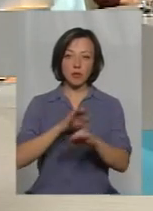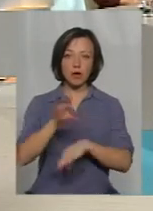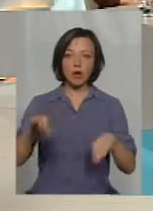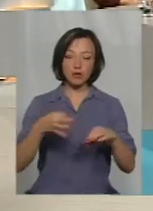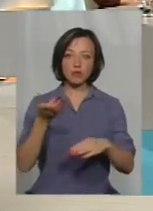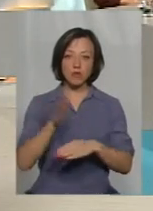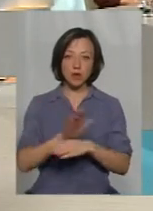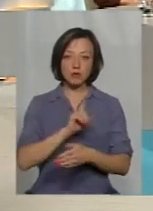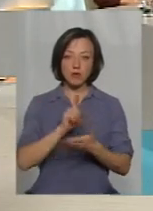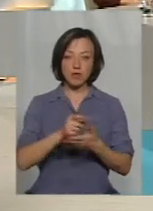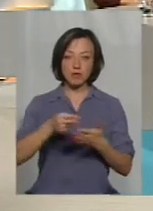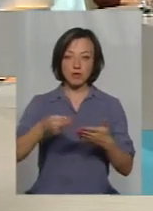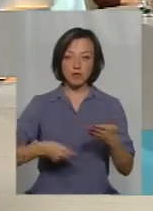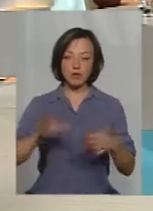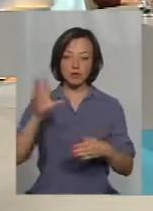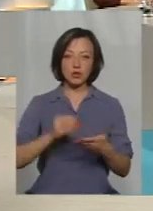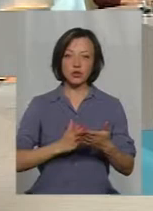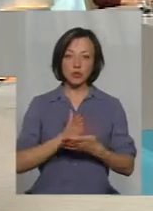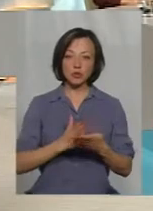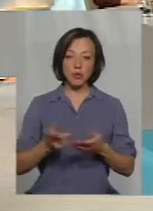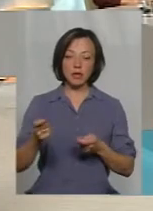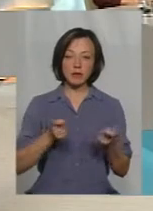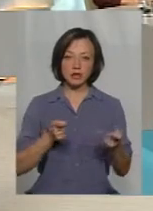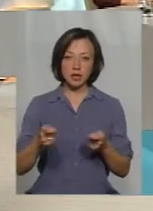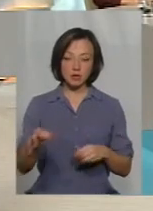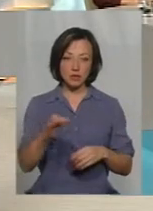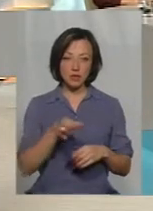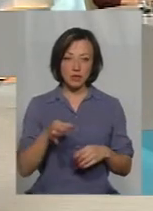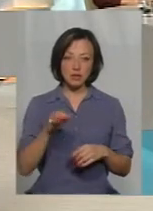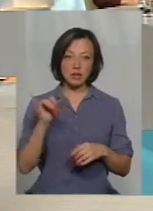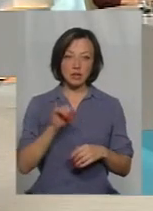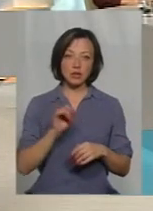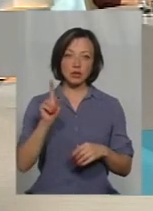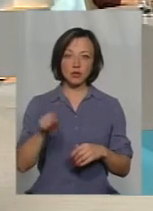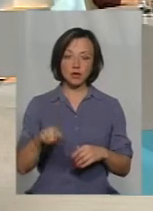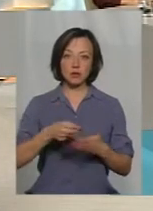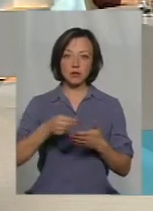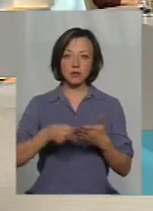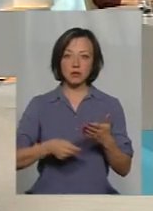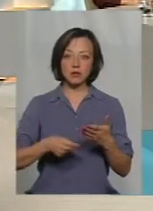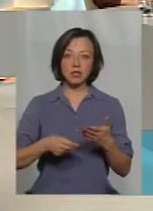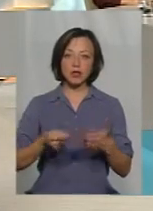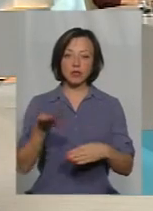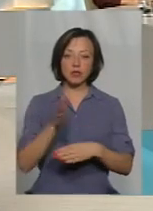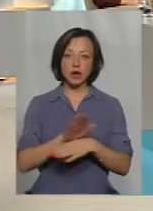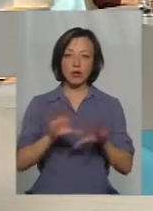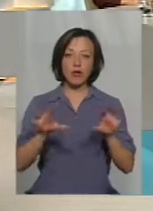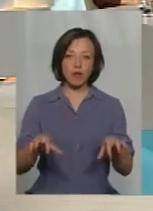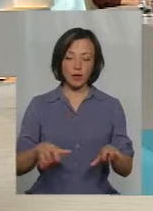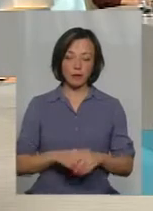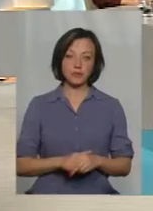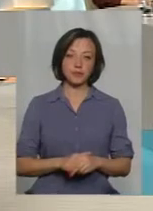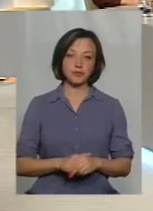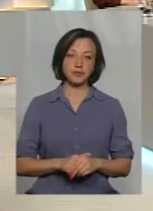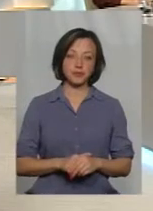розпорядження. Його мають завізувати всі служби обласної державної адміністрації. І тоді підписується розпорядження голови обласної